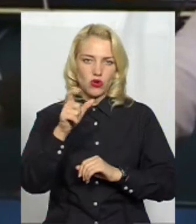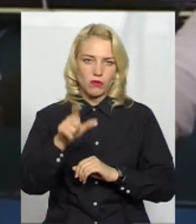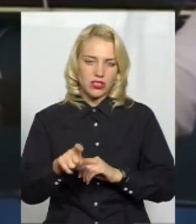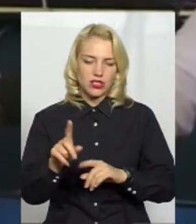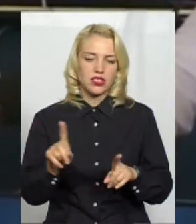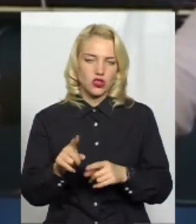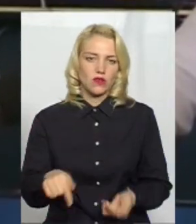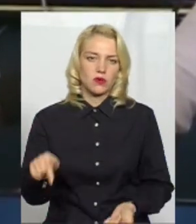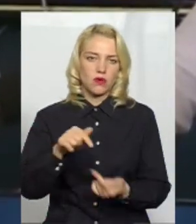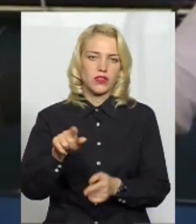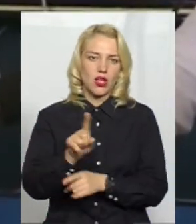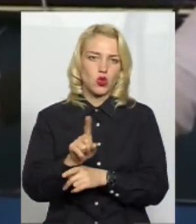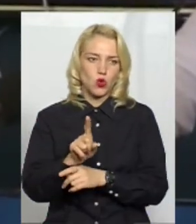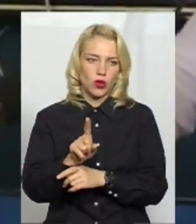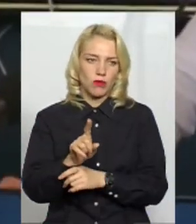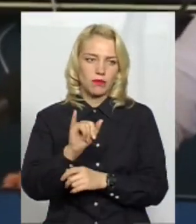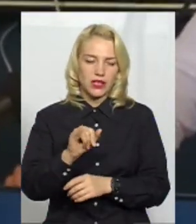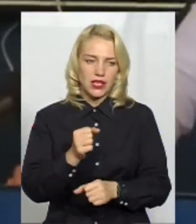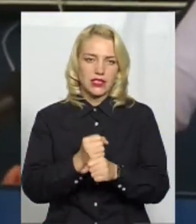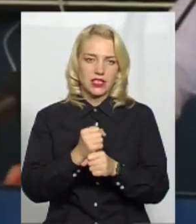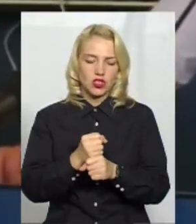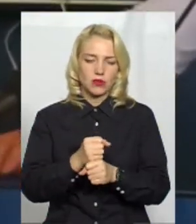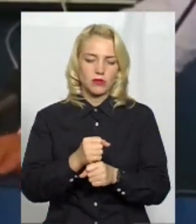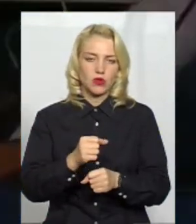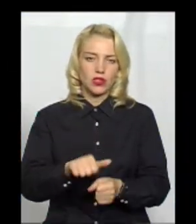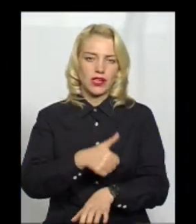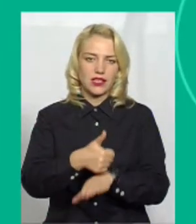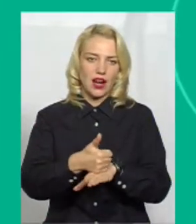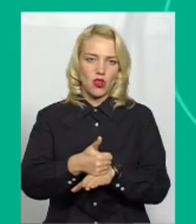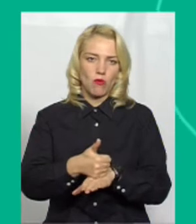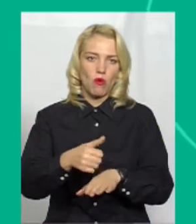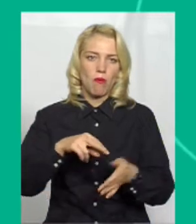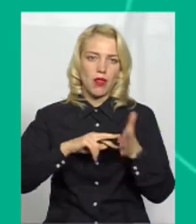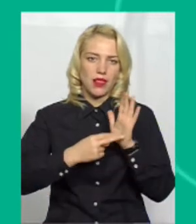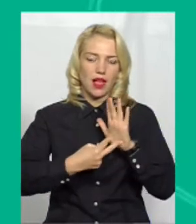відповідає нормативному, а також діючому генеральному плану.